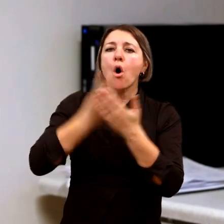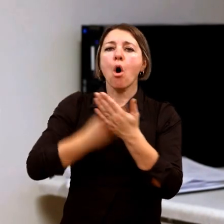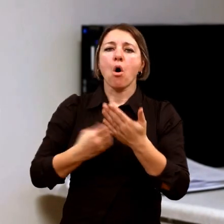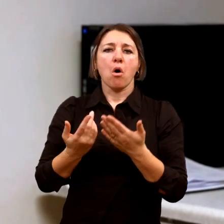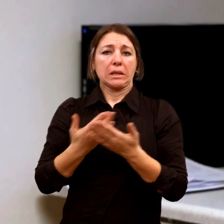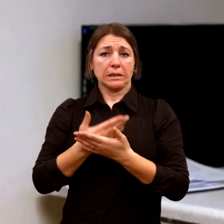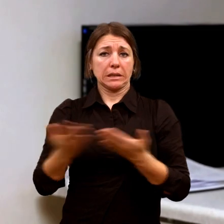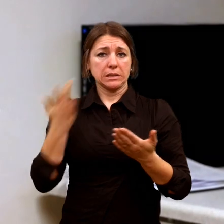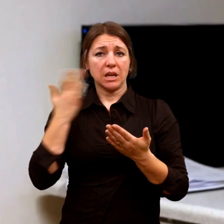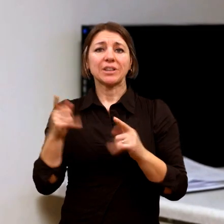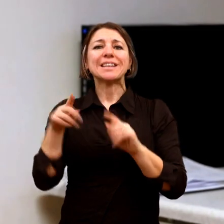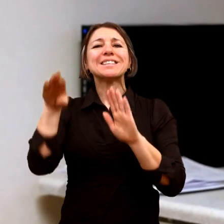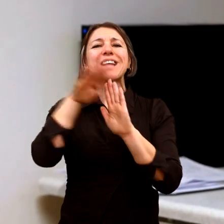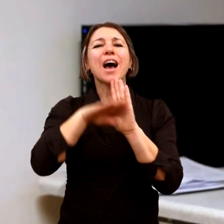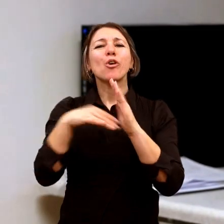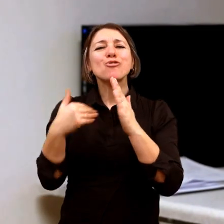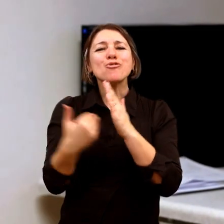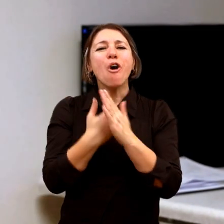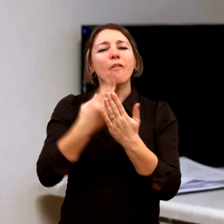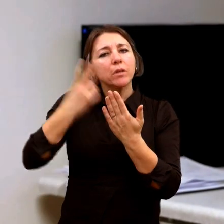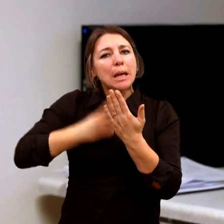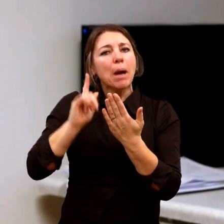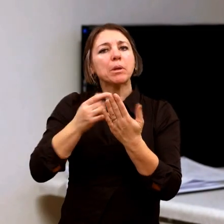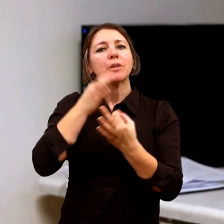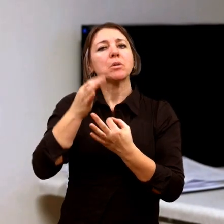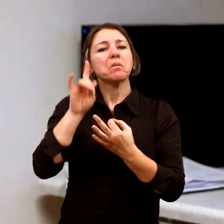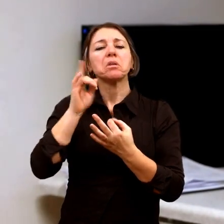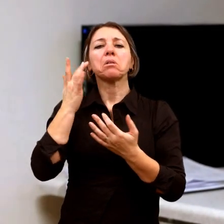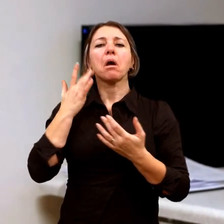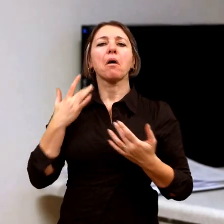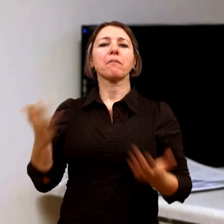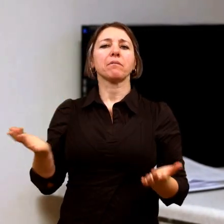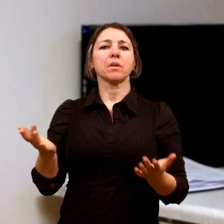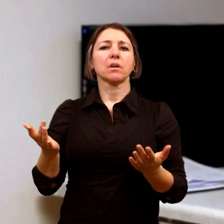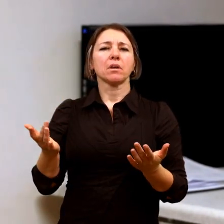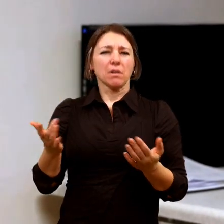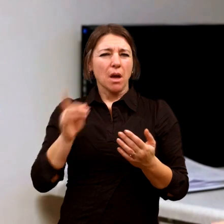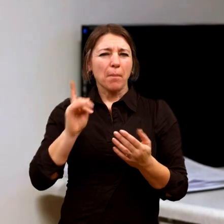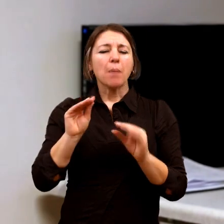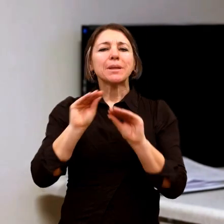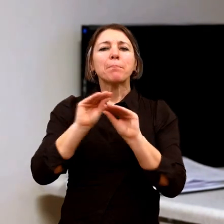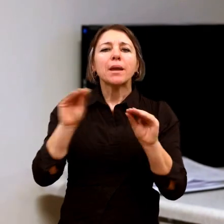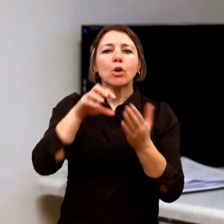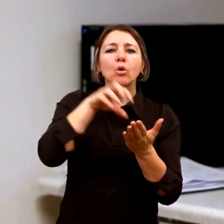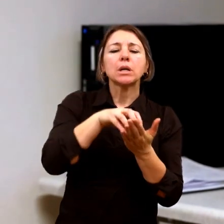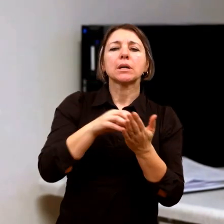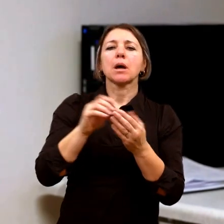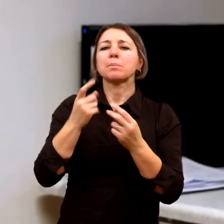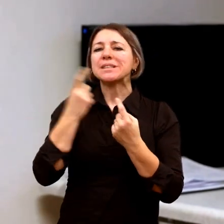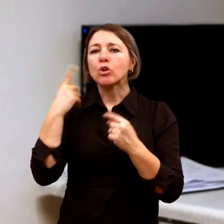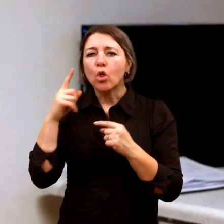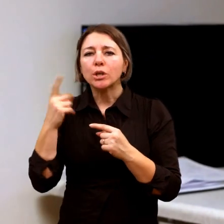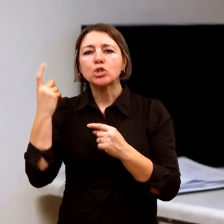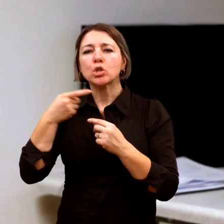měli sledovat, jak se ty disciplíny, které jsou relevantní pro výkon jejich povolání, to znamená pedagogika, psychologie, speciální pedagogika,